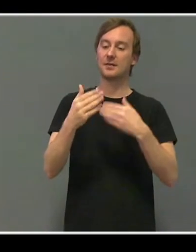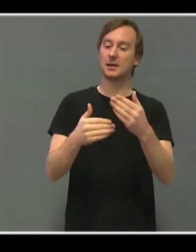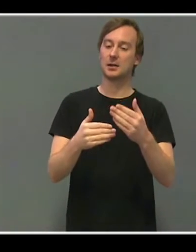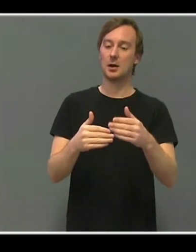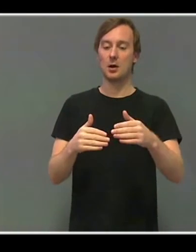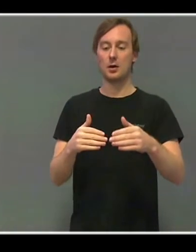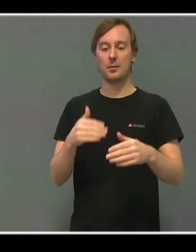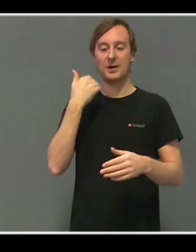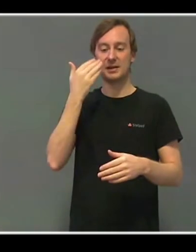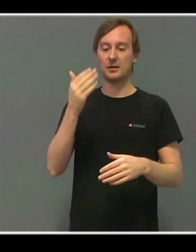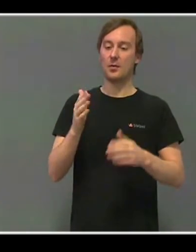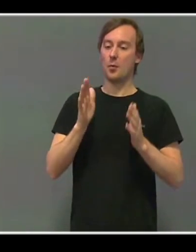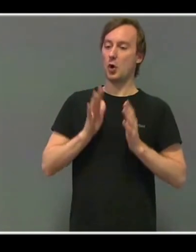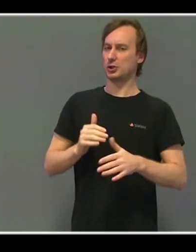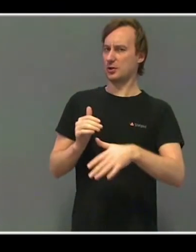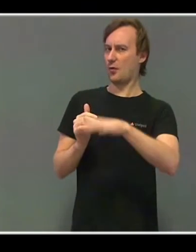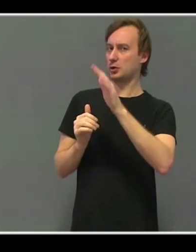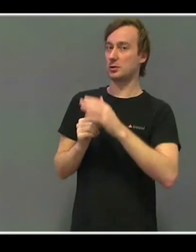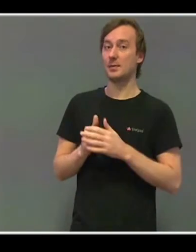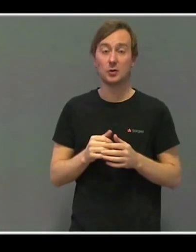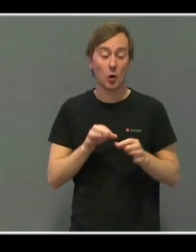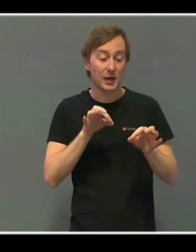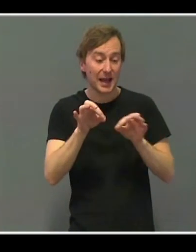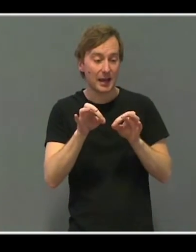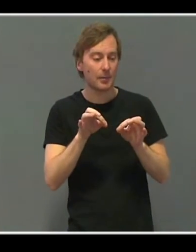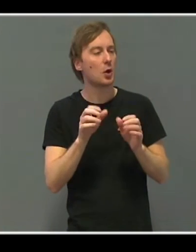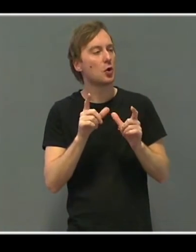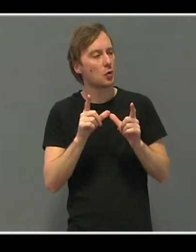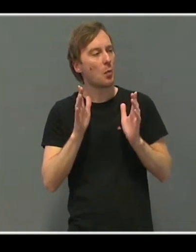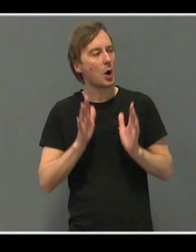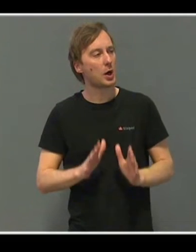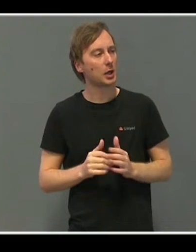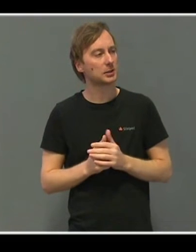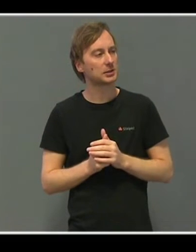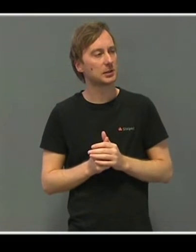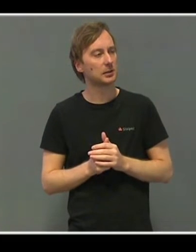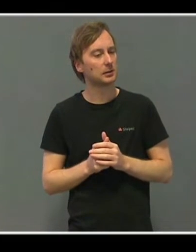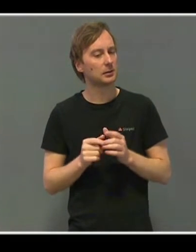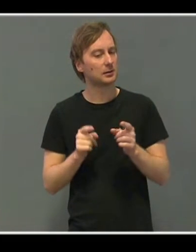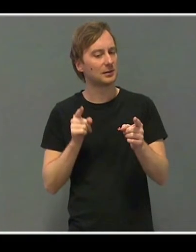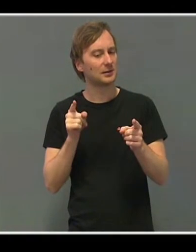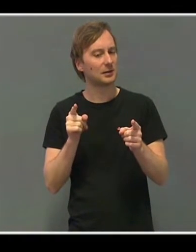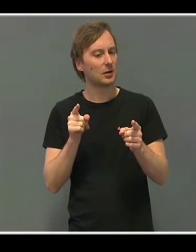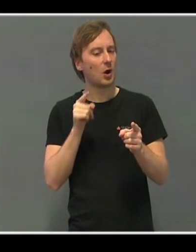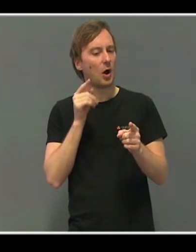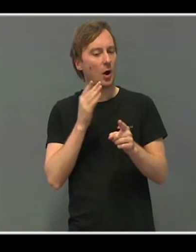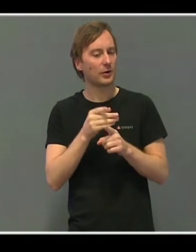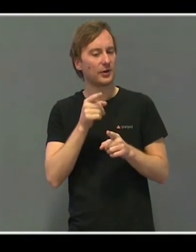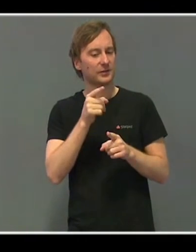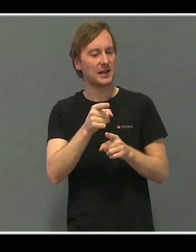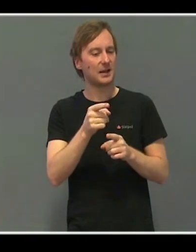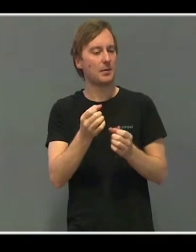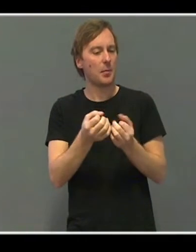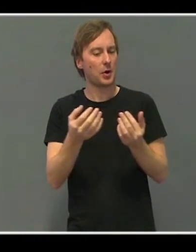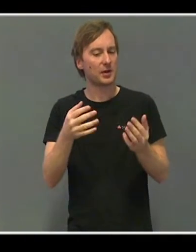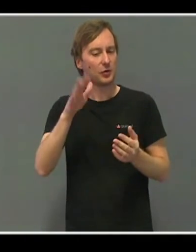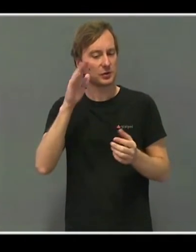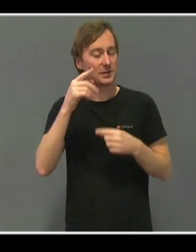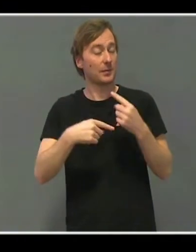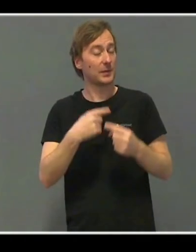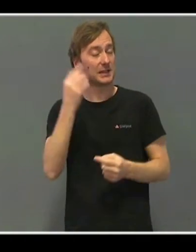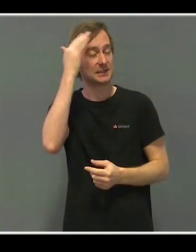Men det å sitte og game, det er umoralsk. Og er noe med den koblingen der, som jeg tror fortsatt sitter i, veldig mange voksne. Og så er det litt